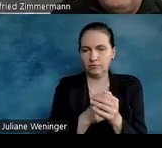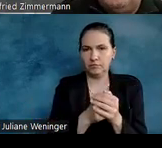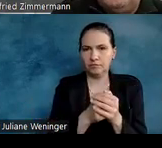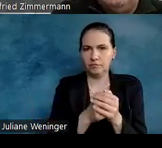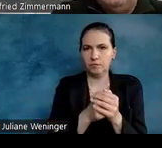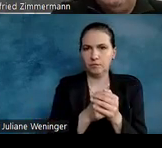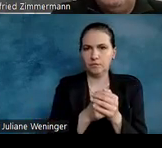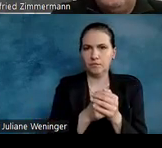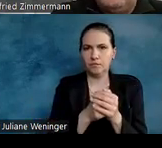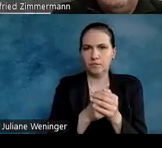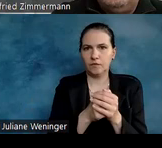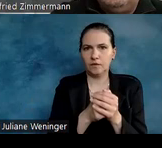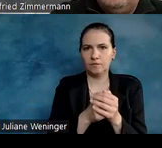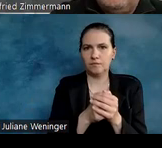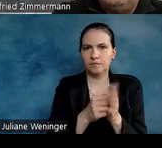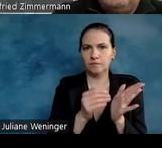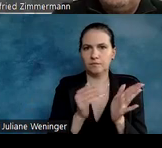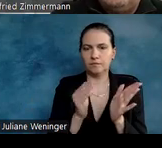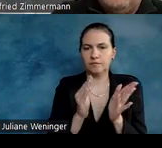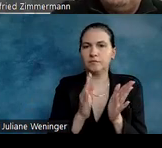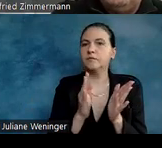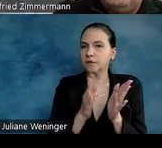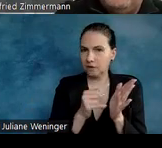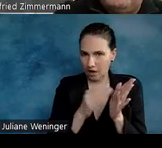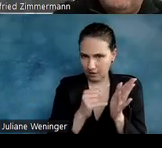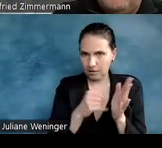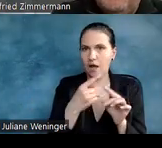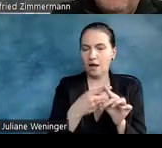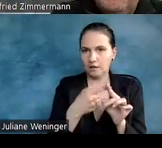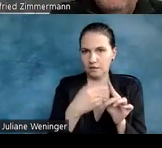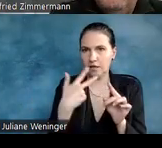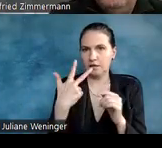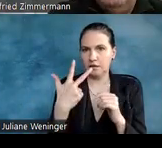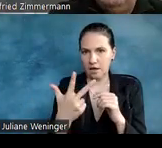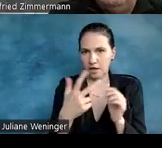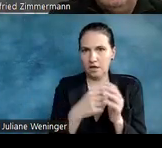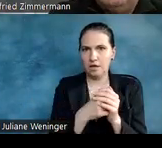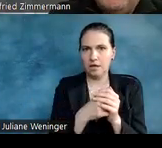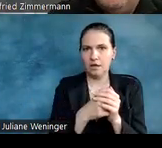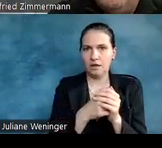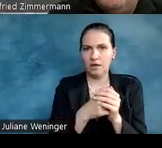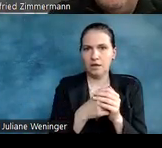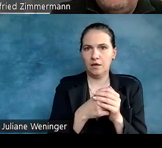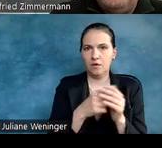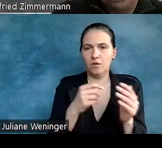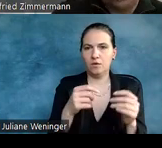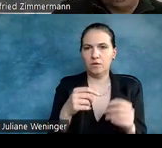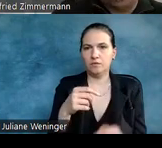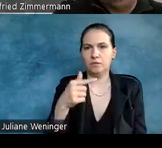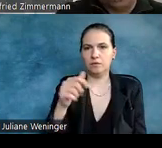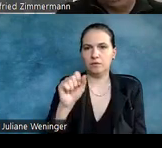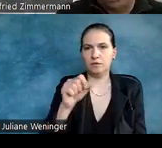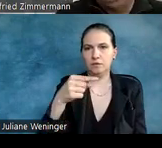Sprache steht da. Die Anzahl der Seiten steht drei. Und Tags keine